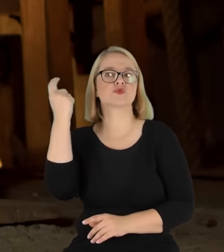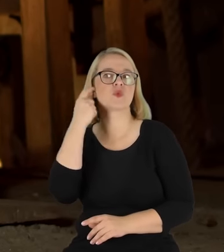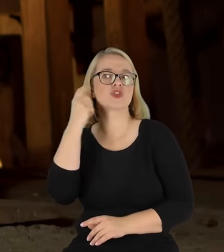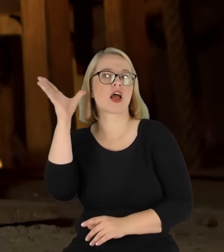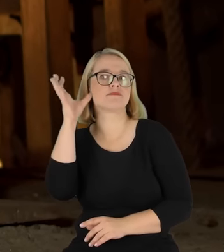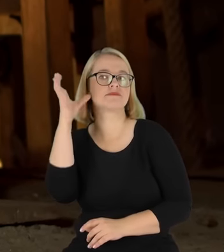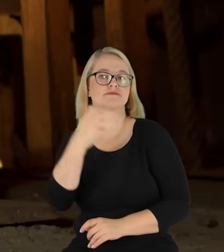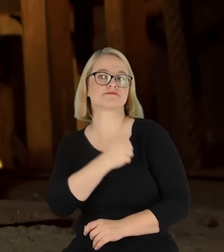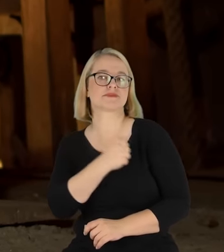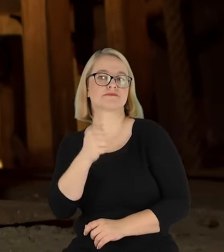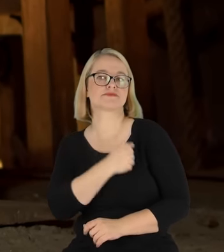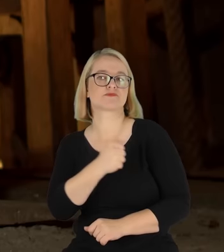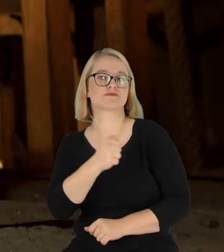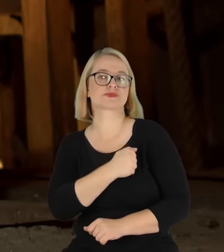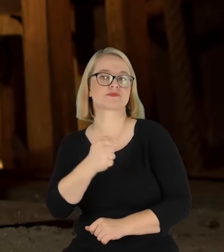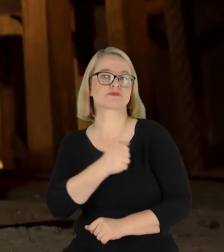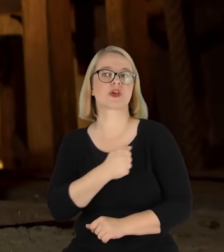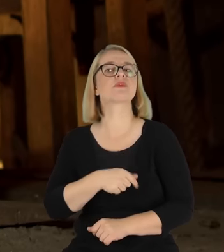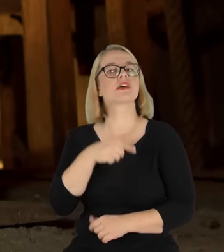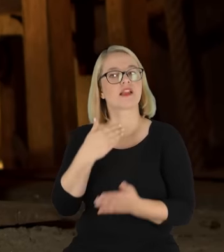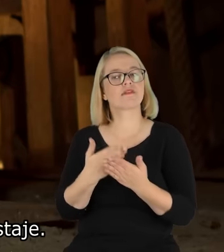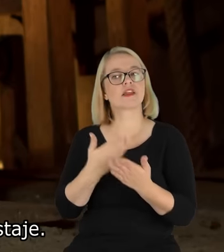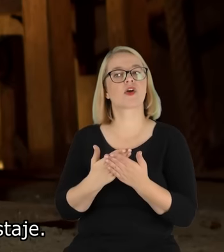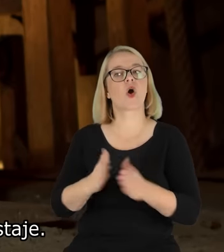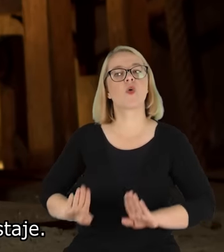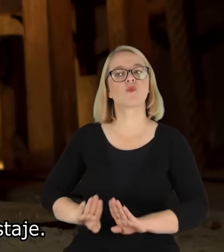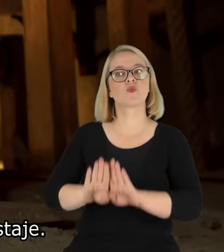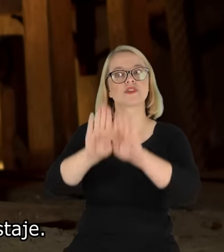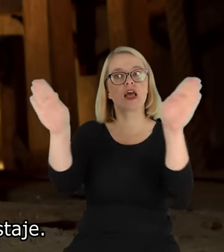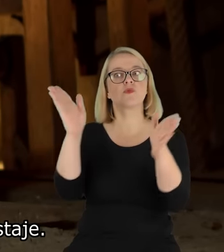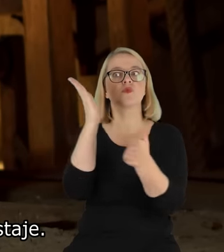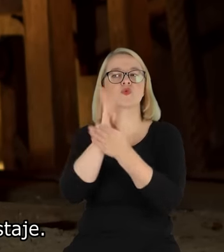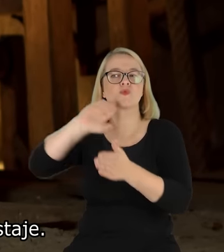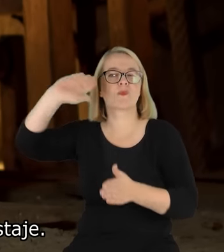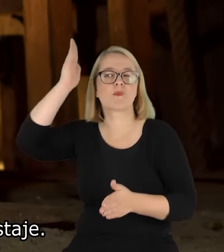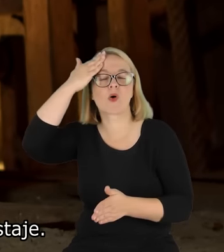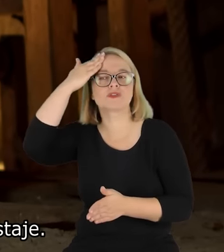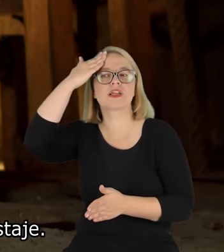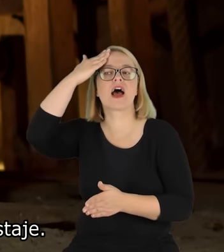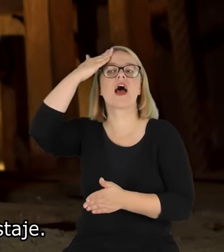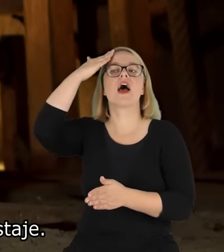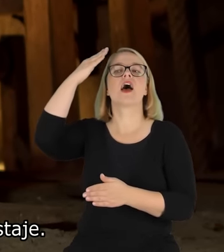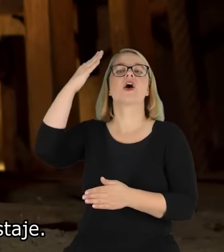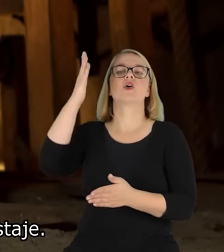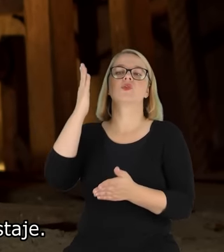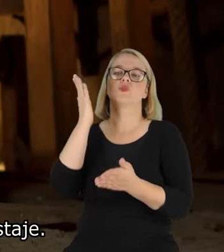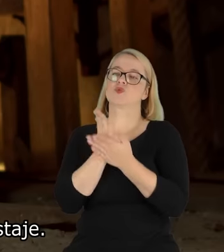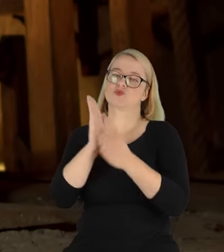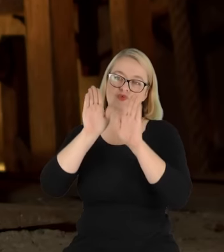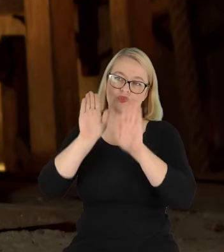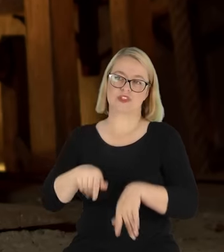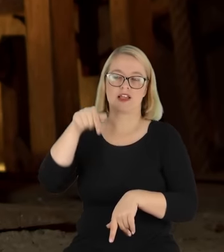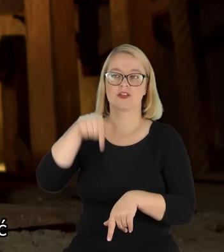pan bicie serca. I to jest właśnie to. Jak się już ktoś muzeum zarazi i zjedzie tutaj na dół, to on tu już